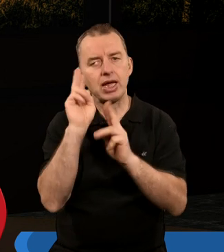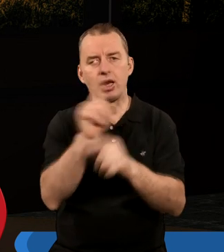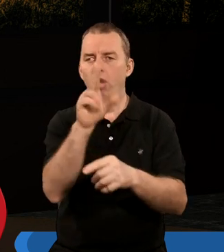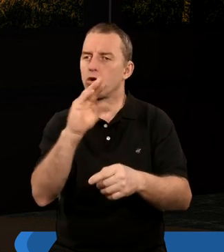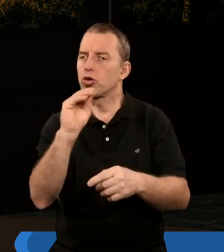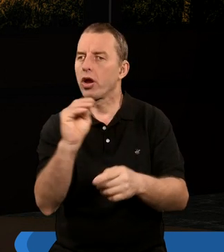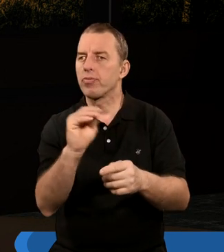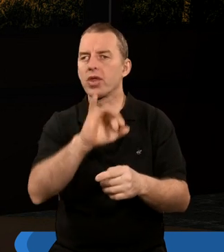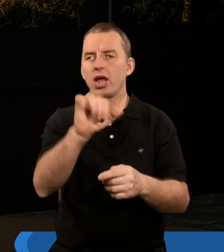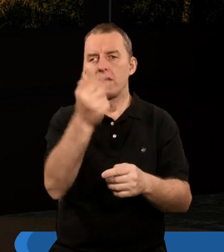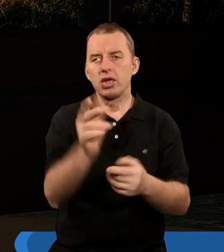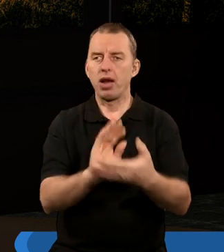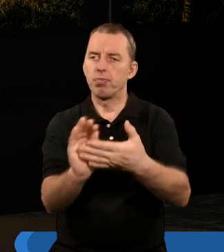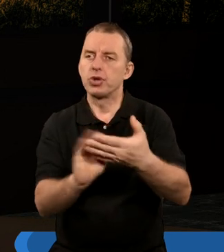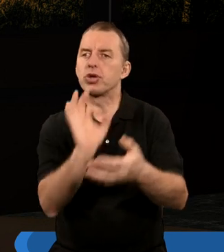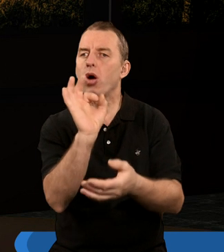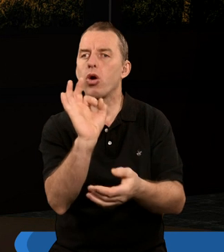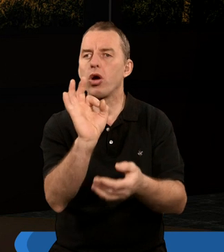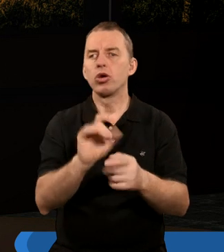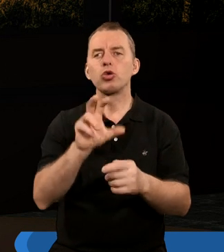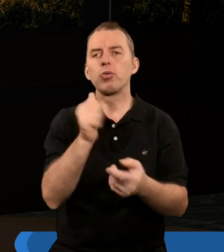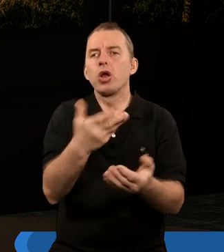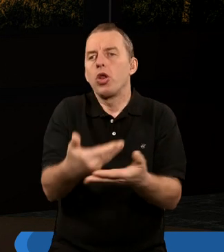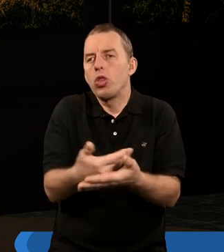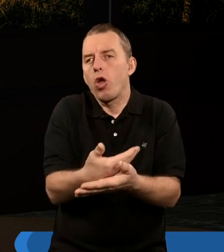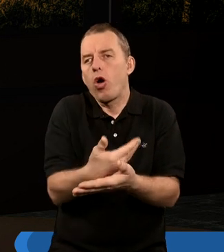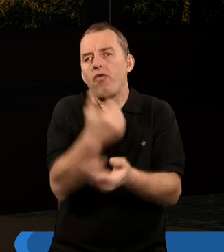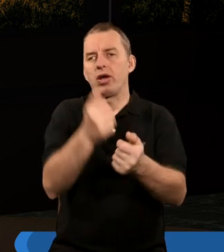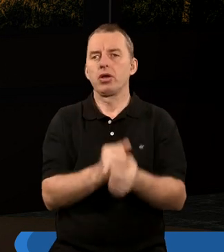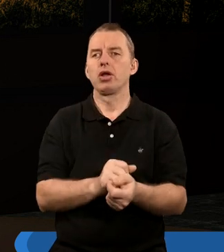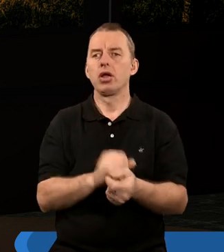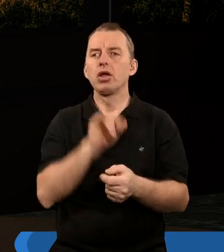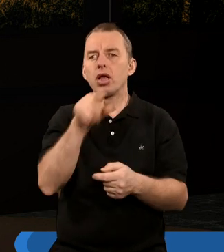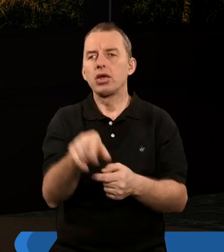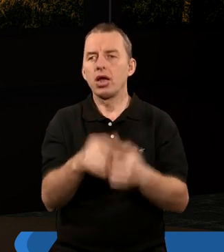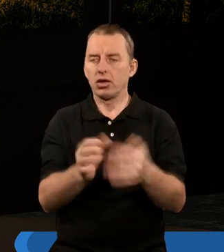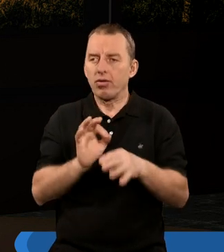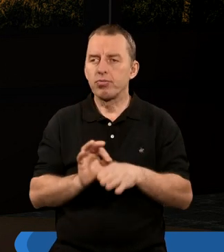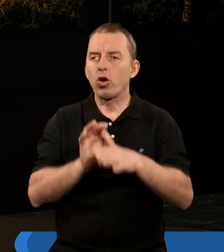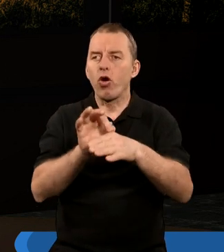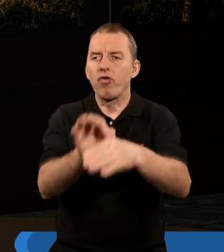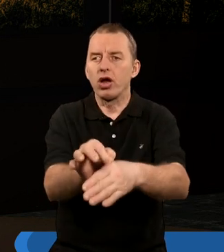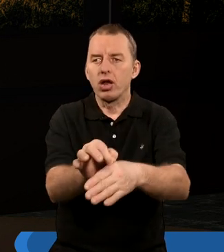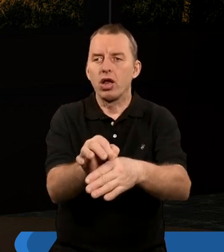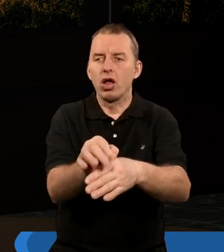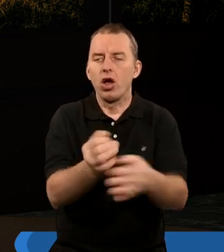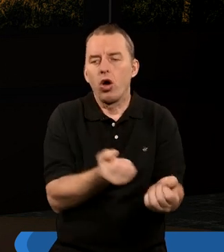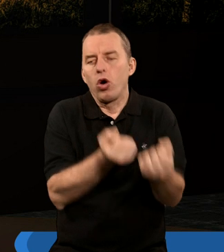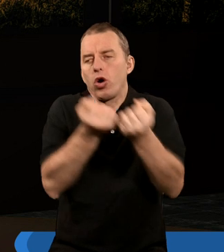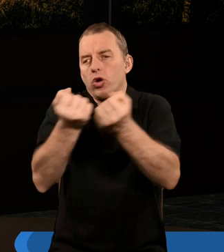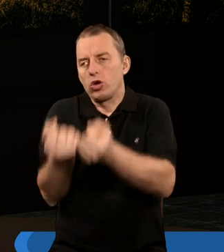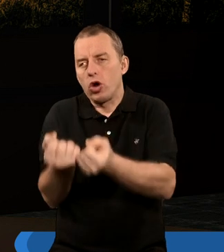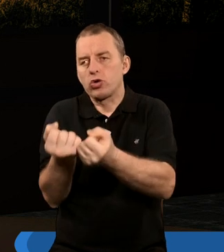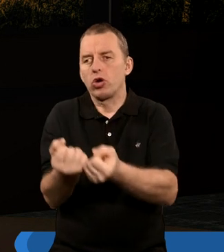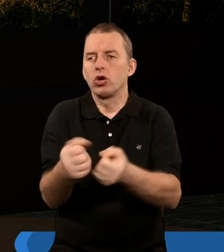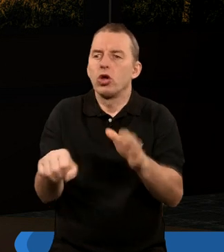Jan pisze o czymś nowym, o czymś do czego chce wprowadzić, właśnie odnosząc się do